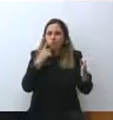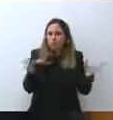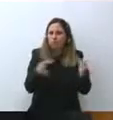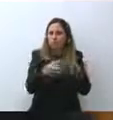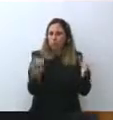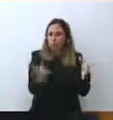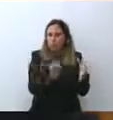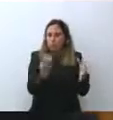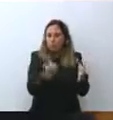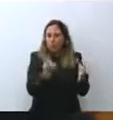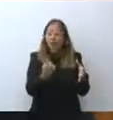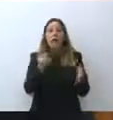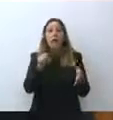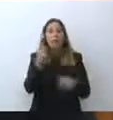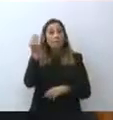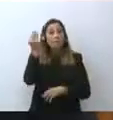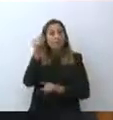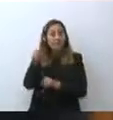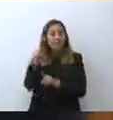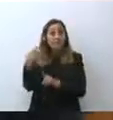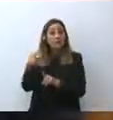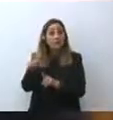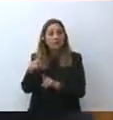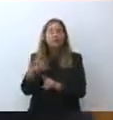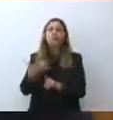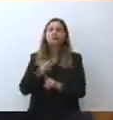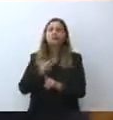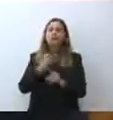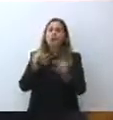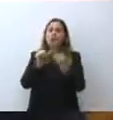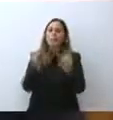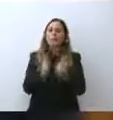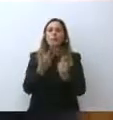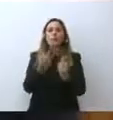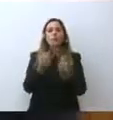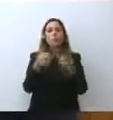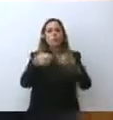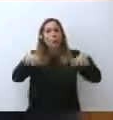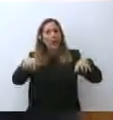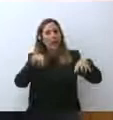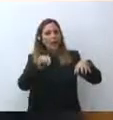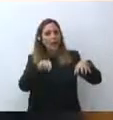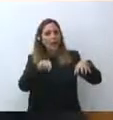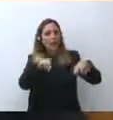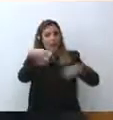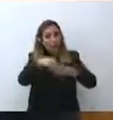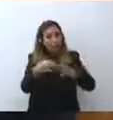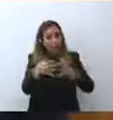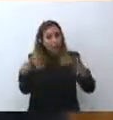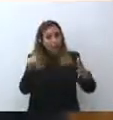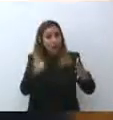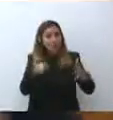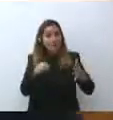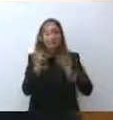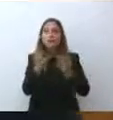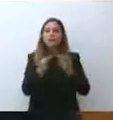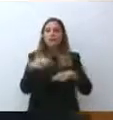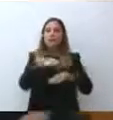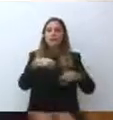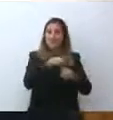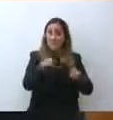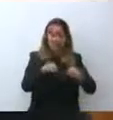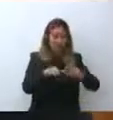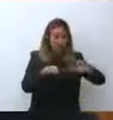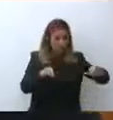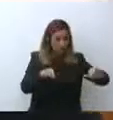lei ritiene appunto che ci siano come due livelli all'interno della sua compagine politica, cioè i suoi ministri e poi